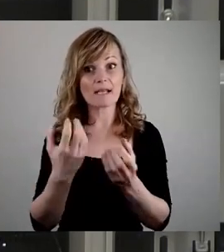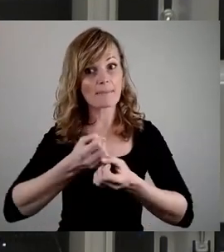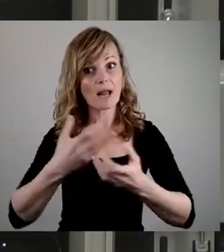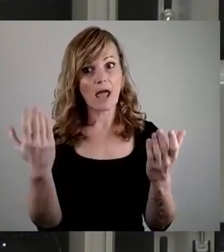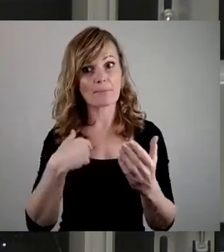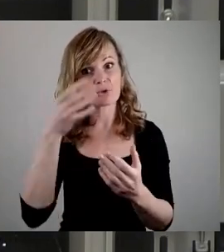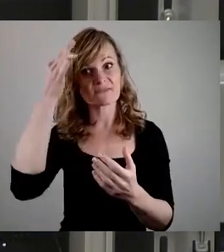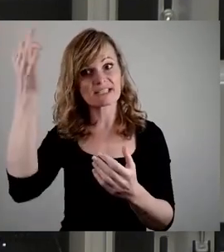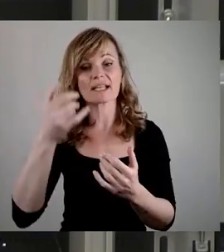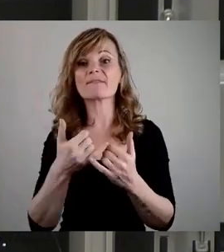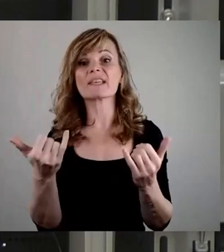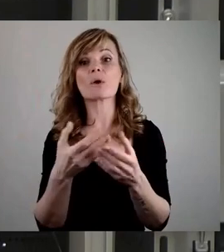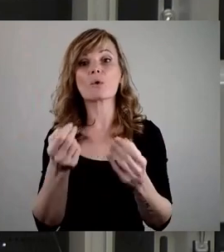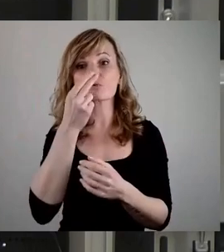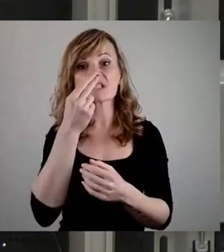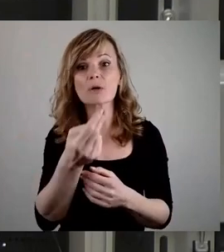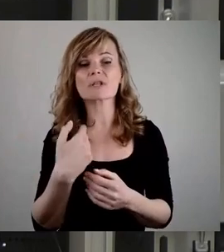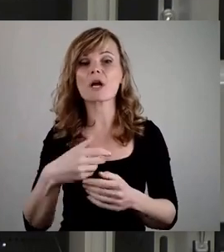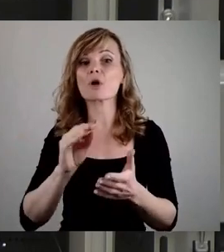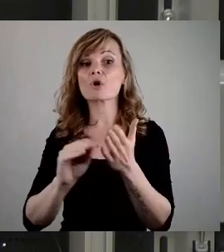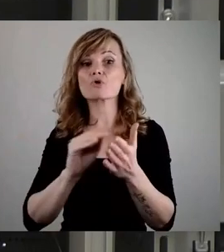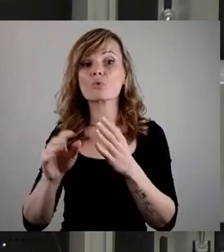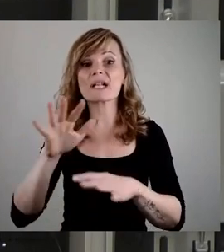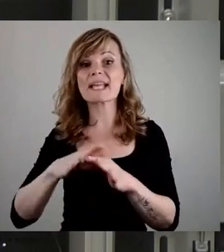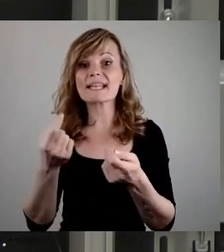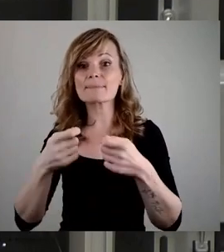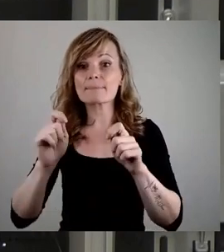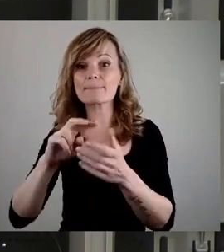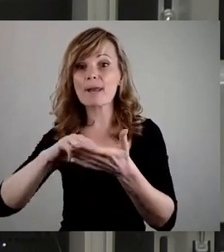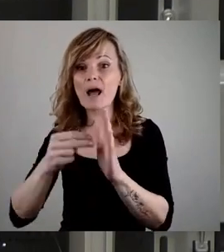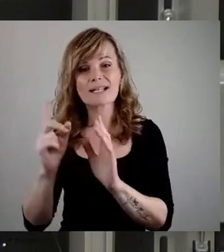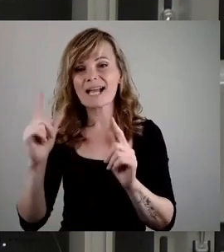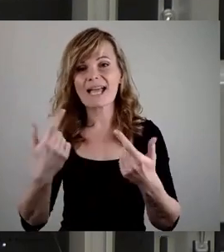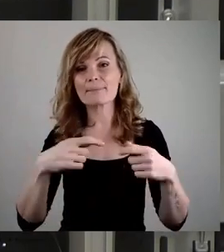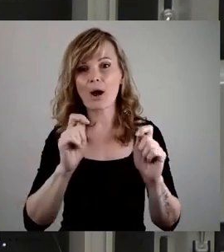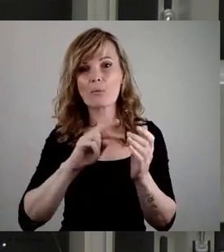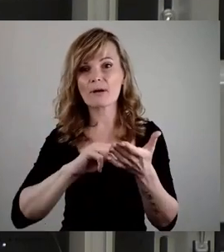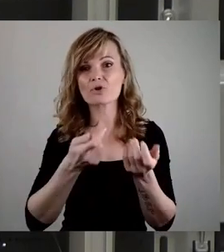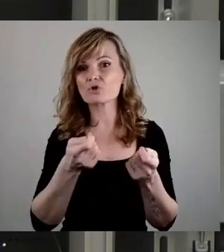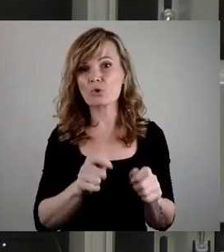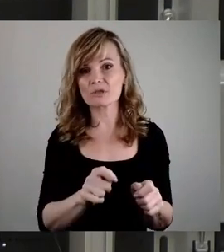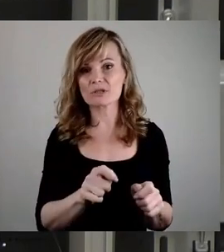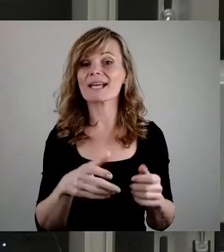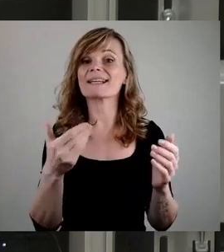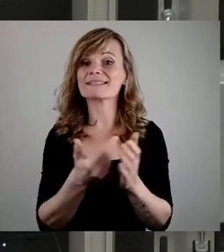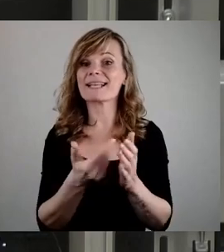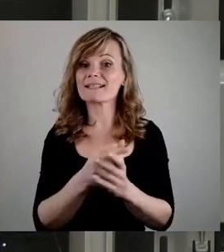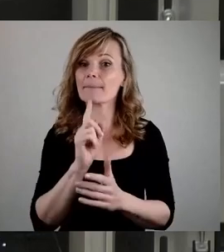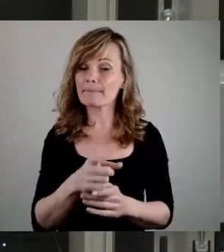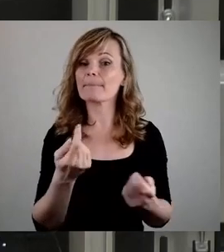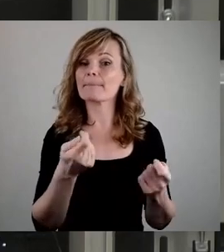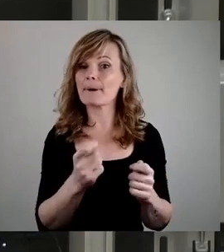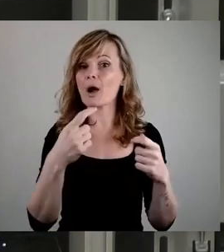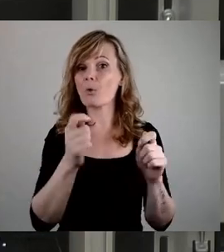Und ich muss mal sagen, ein Schulnetzplan ist immer noch kein Baubeschluss. Deswegen müssen wir einen Auftrag geben, dass es zu einem Baubeschluss auch von mobilen Raumeinheiten kommt.